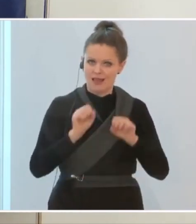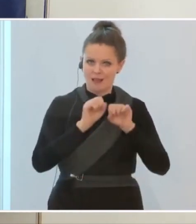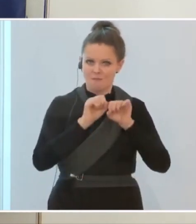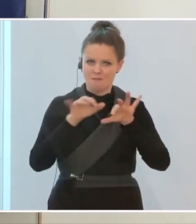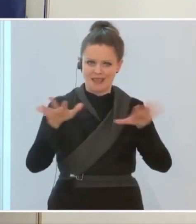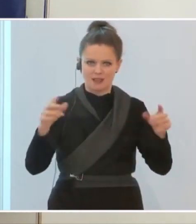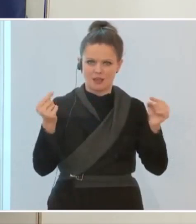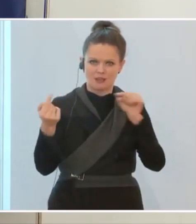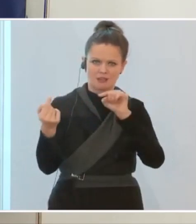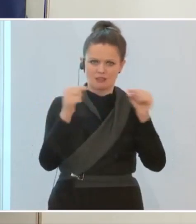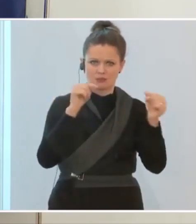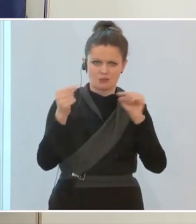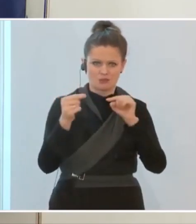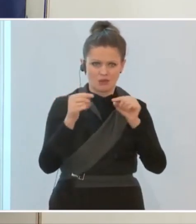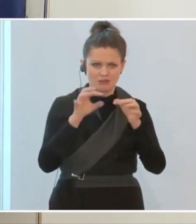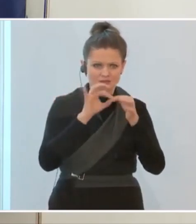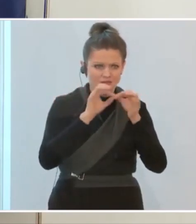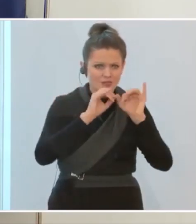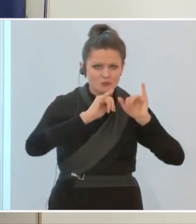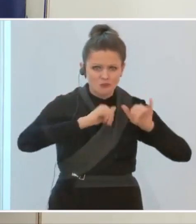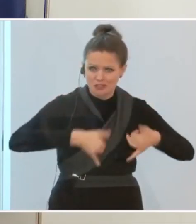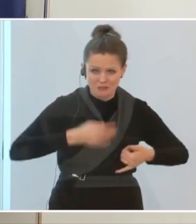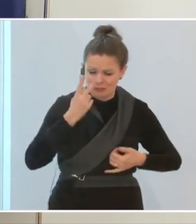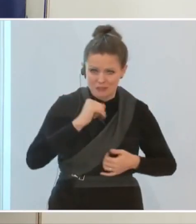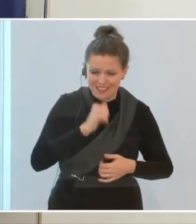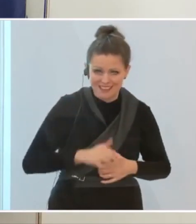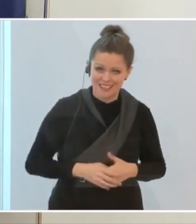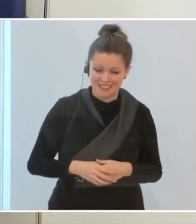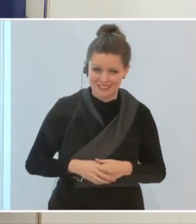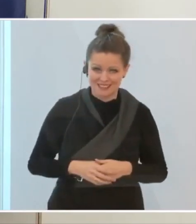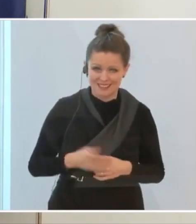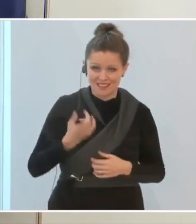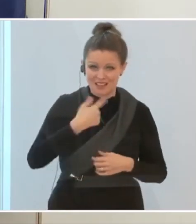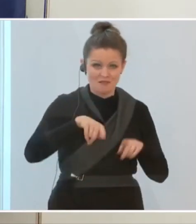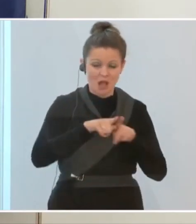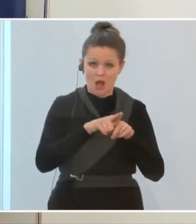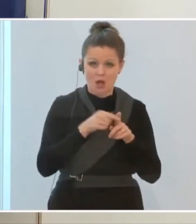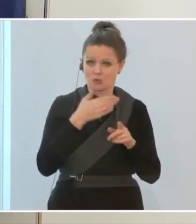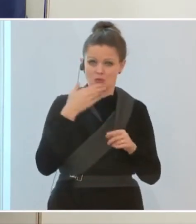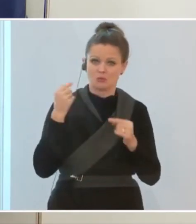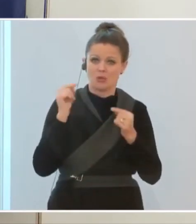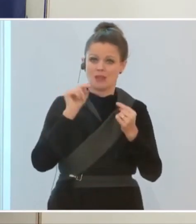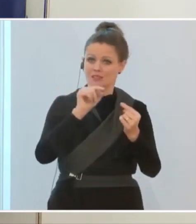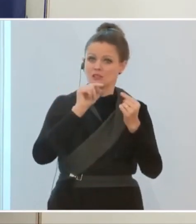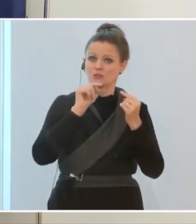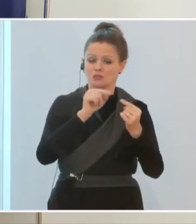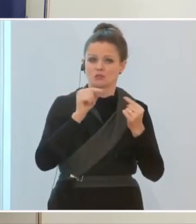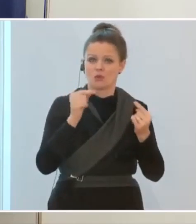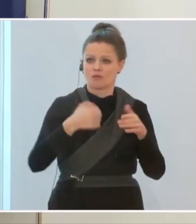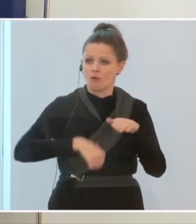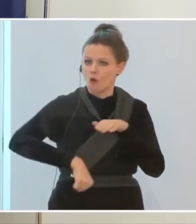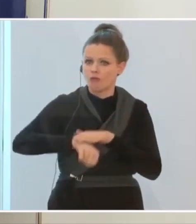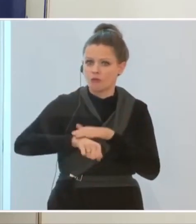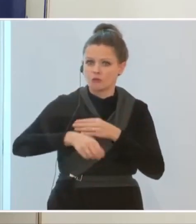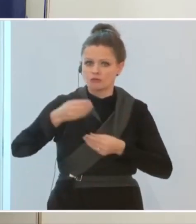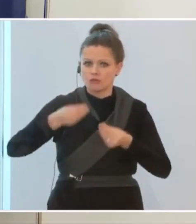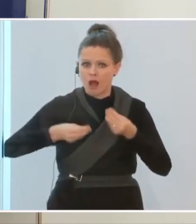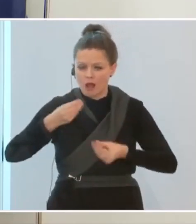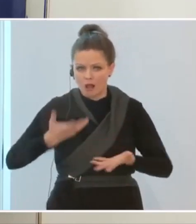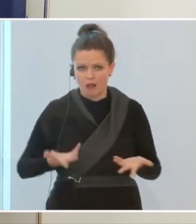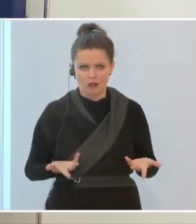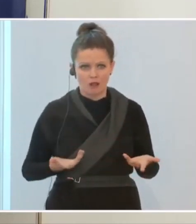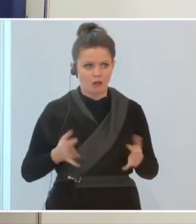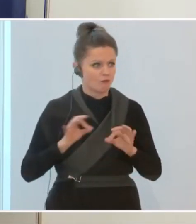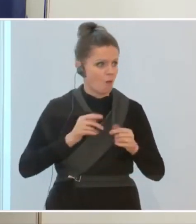Debatte gerade über das Skifahren begonnen hat, weil wir diskutieren ja auch nicht drüber, wo Fußball gespielt wird,